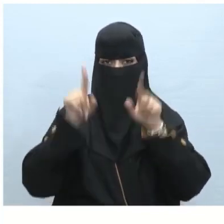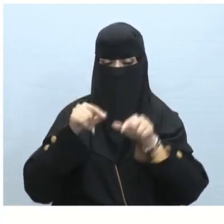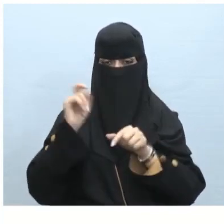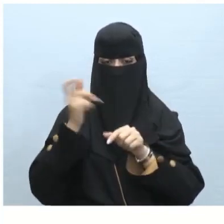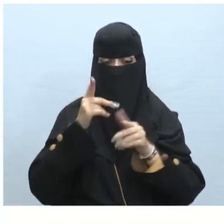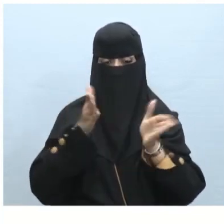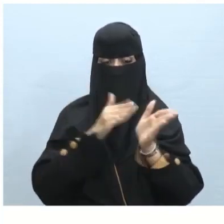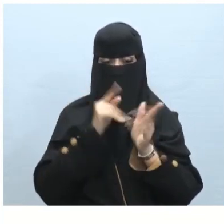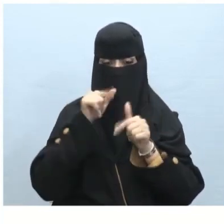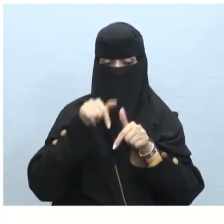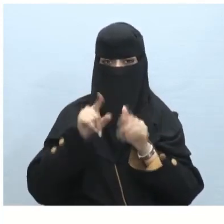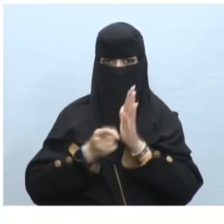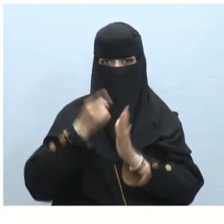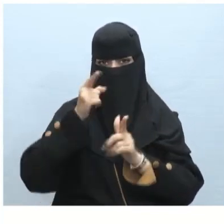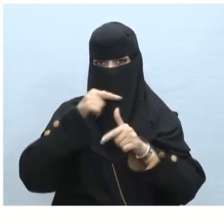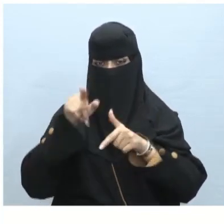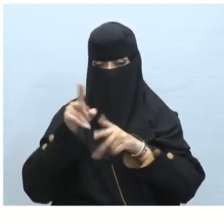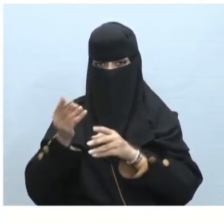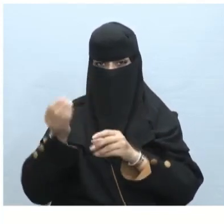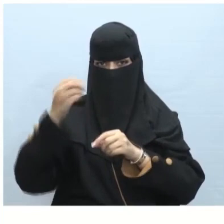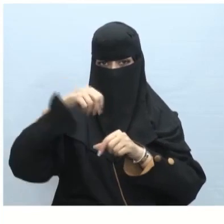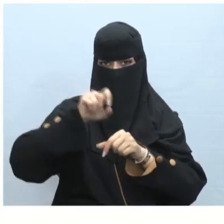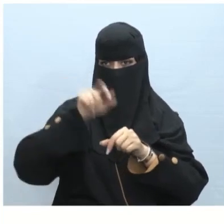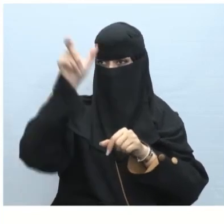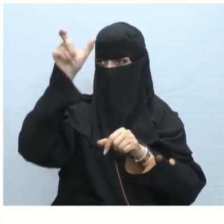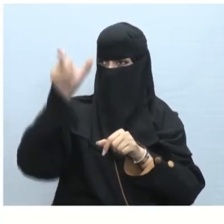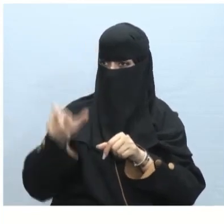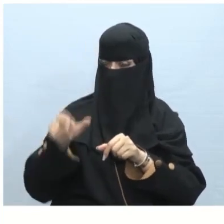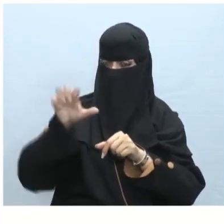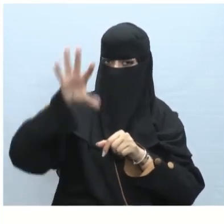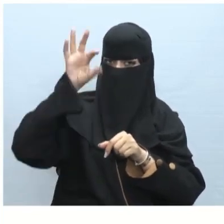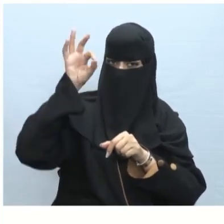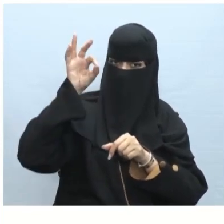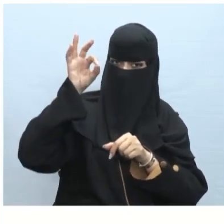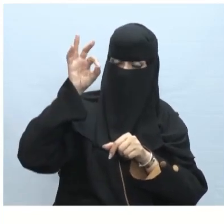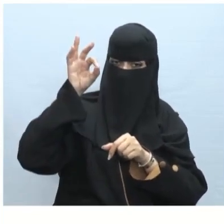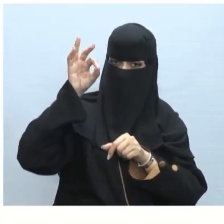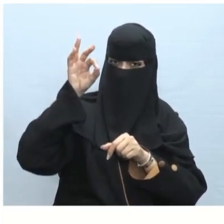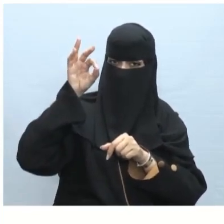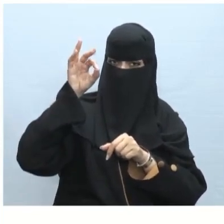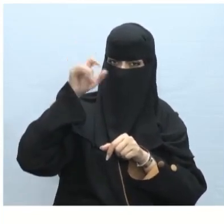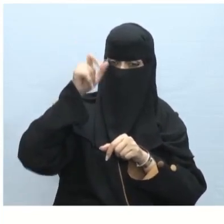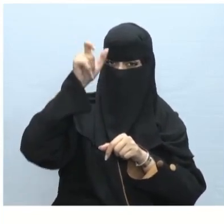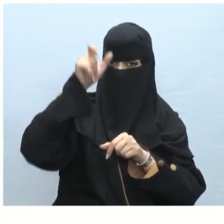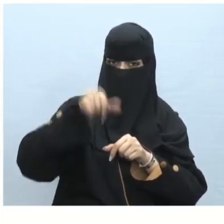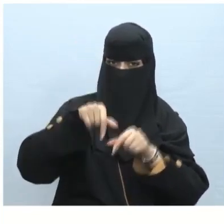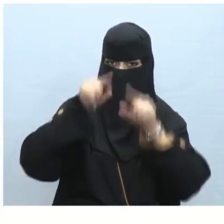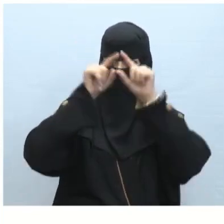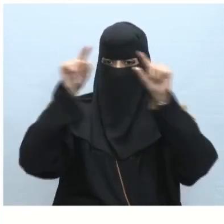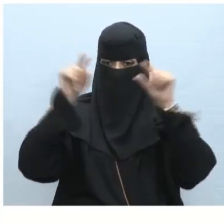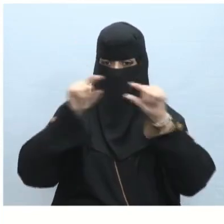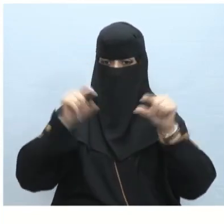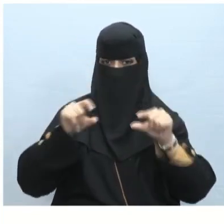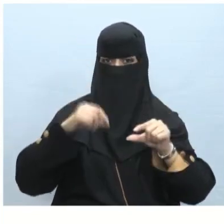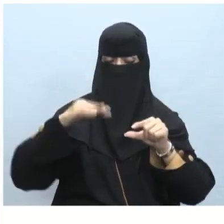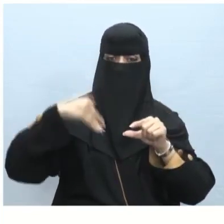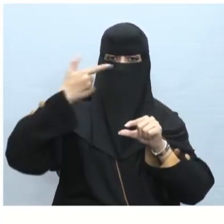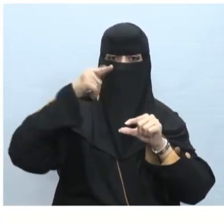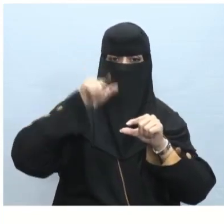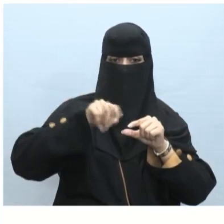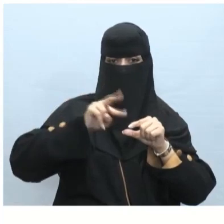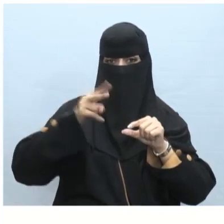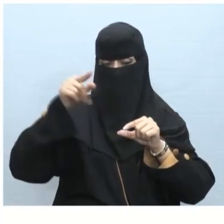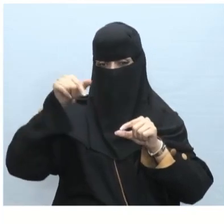مباشر إذن في البداية بعد الضغط على قائمة نختار قائمة مربعات عمودية بعد ذلك